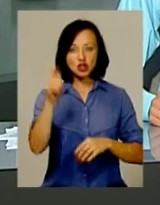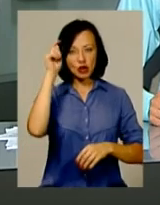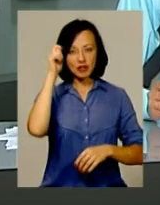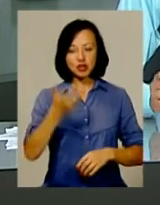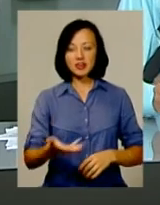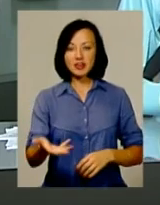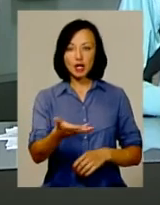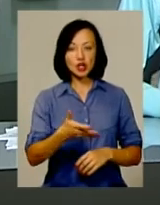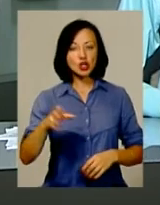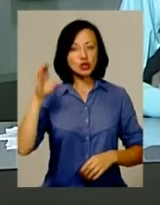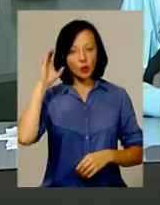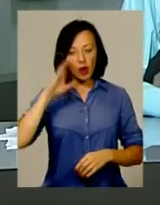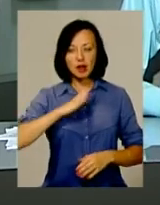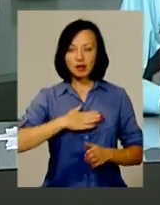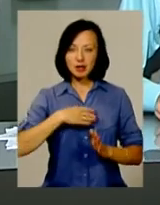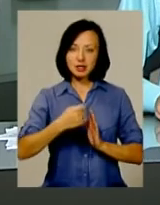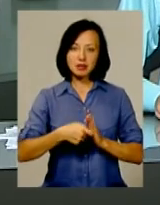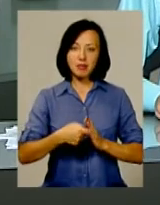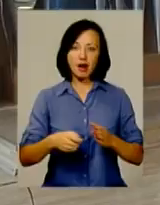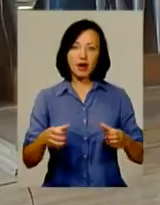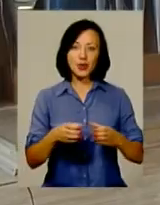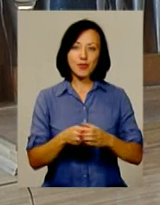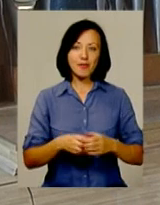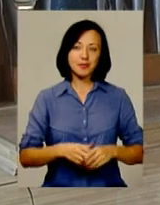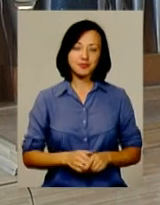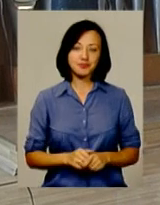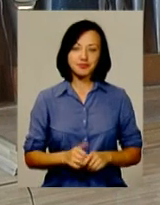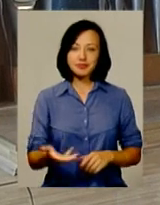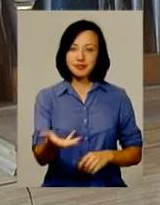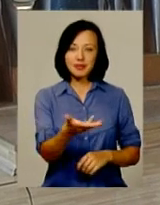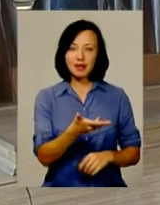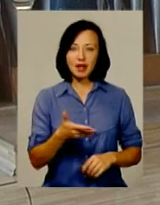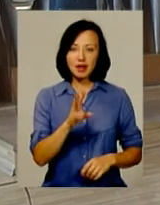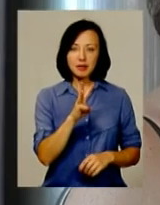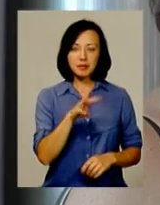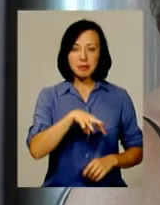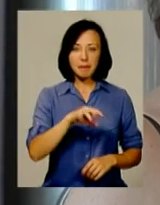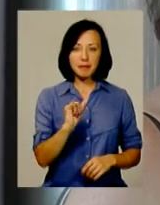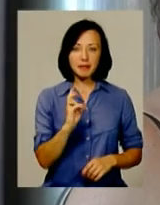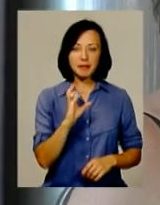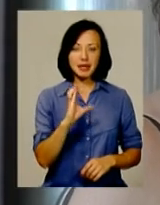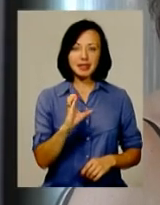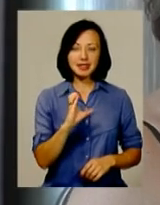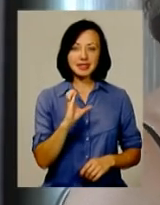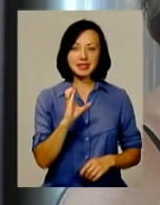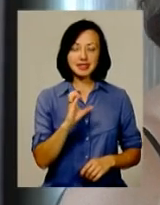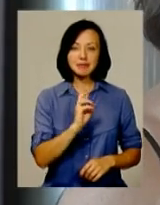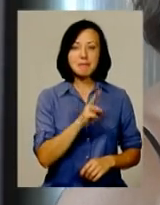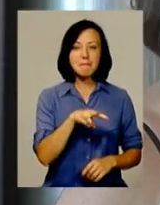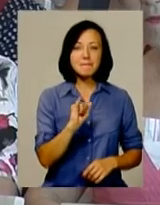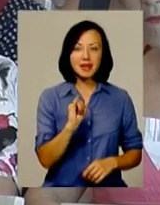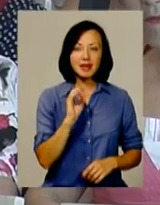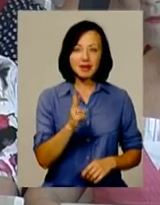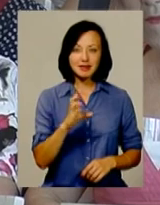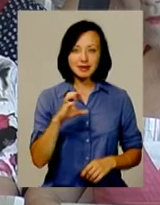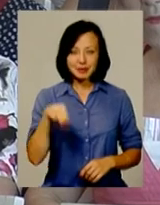слухала і наша знімальна група. Квінтет «Мікст» народився відносно недавно, у листопаді 2014